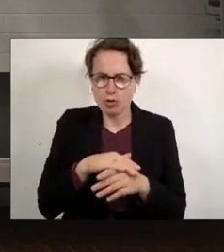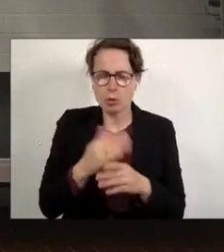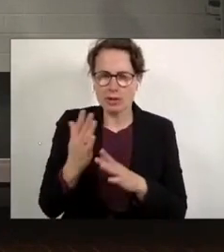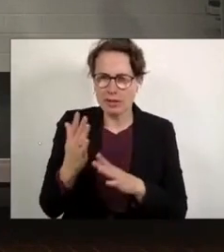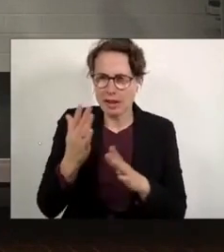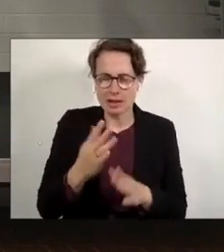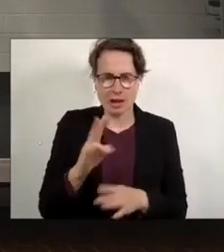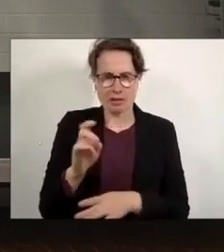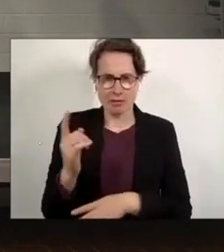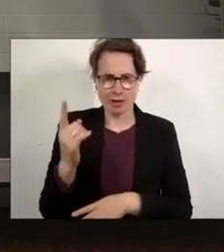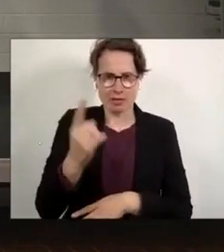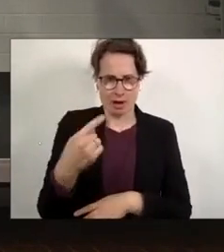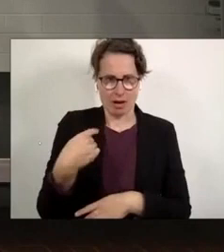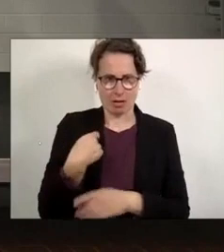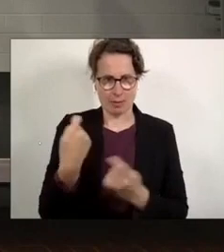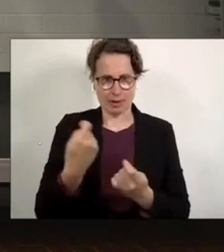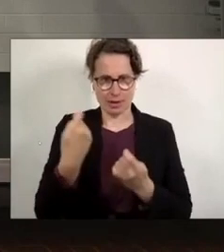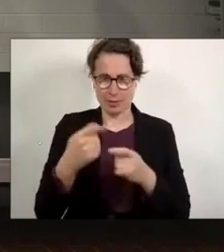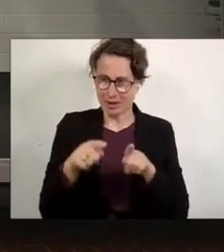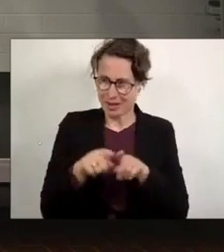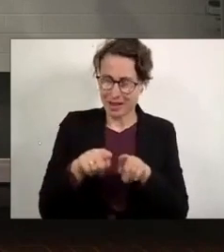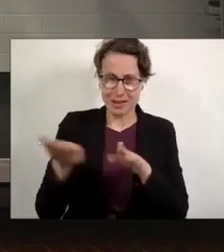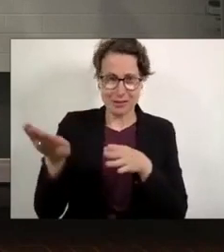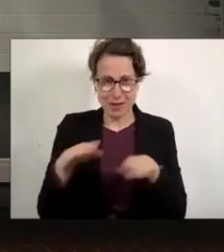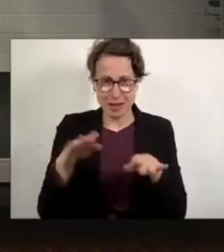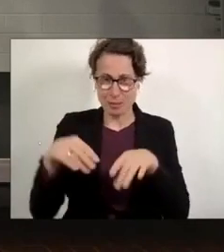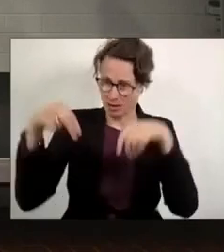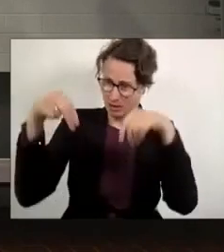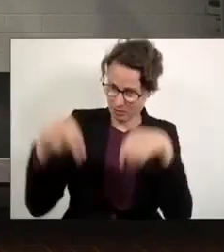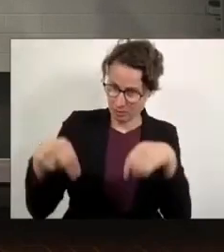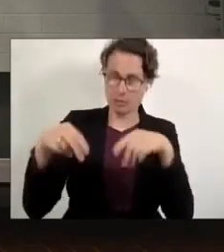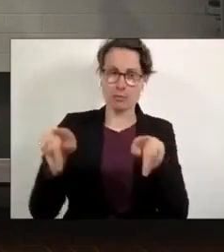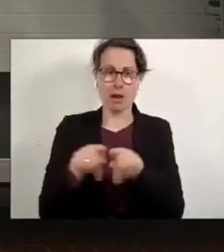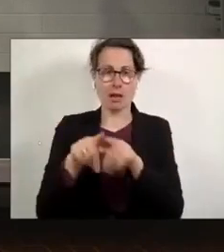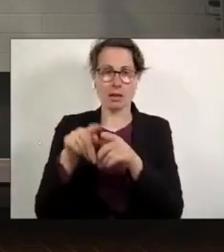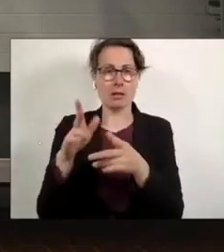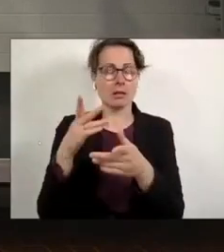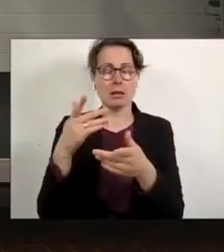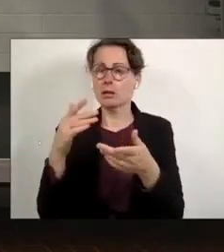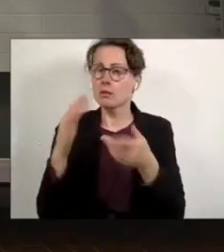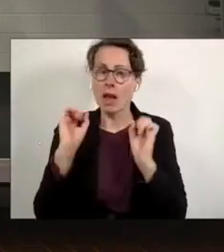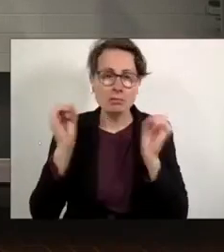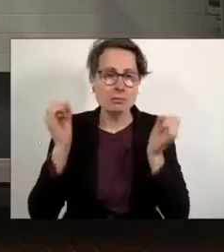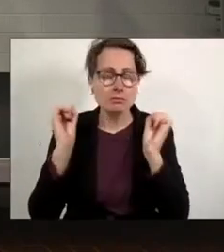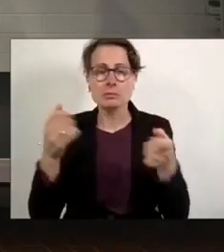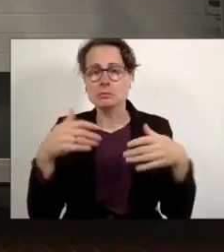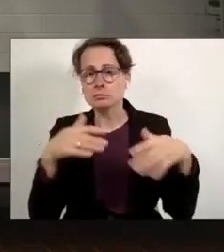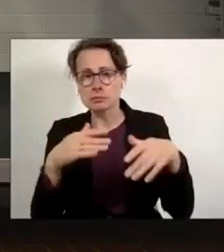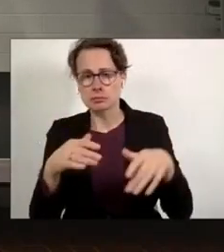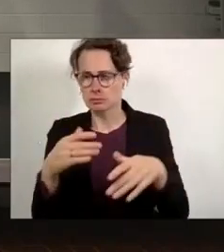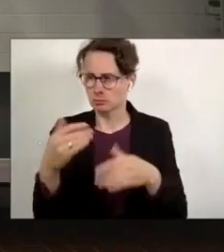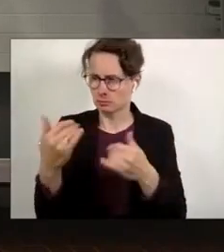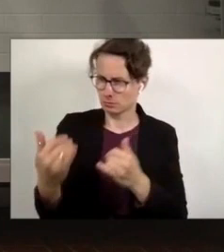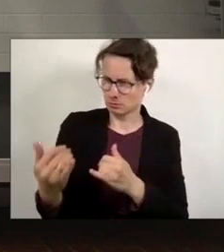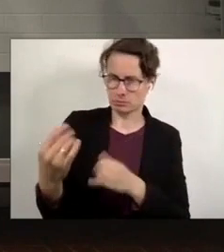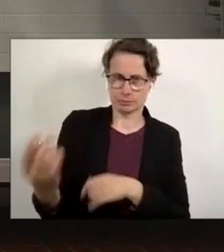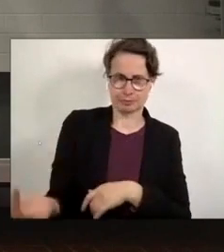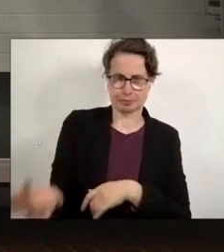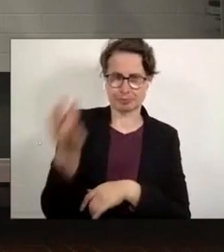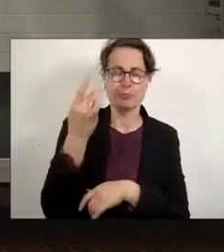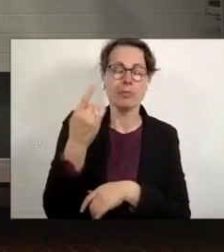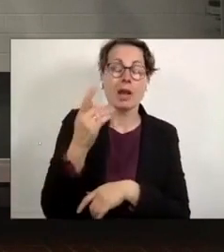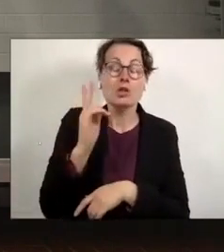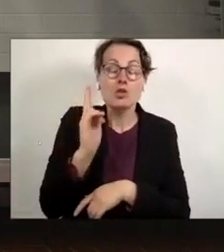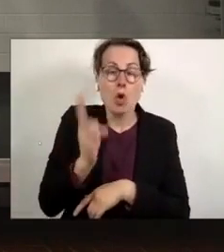Betrieb, am selben Fließband vielleicht, haben gemeinsam gewerkschaftliche Aktionen gemacht, Streiks und alles Mögliche. Jetzt sagen dieselben Leute, zwar in netter Form,